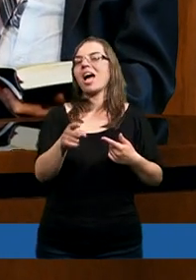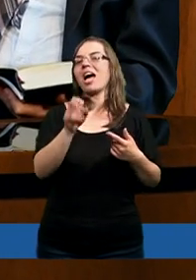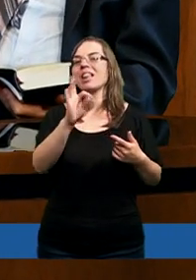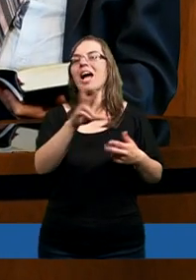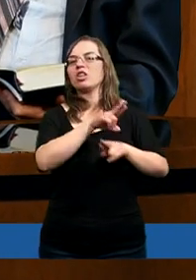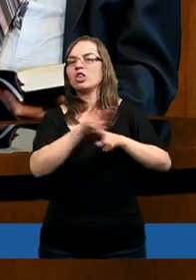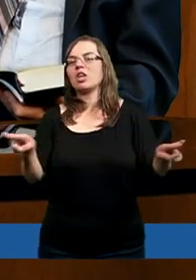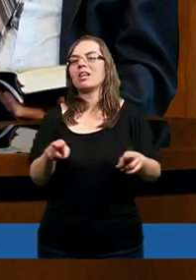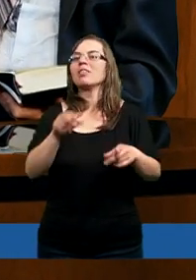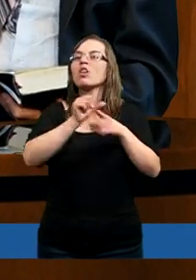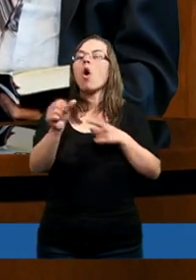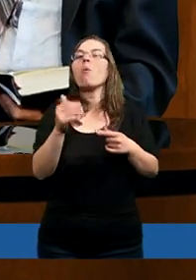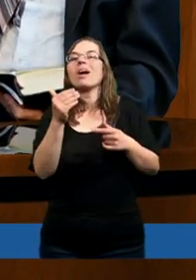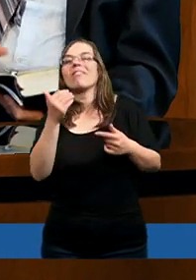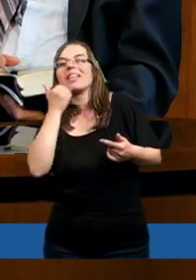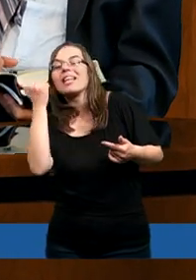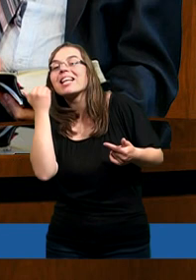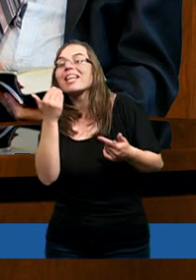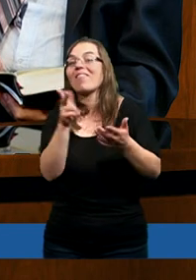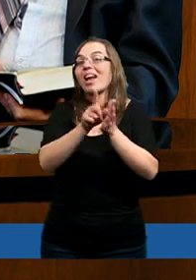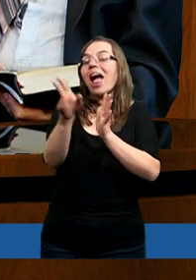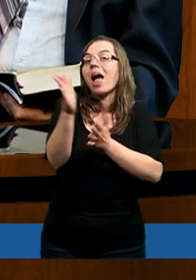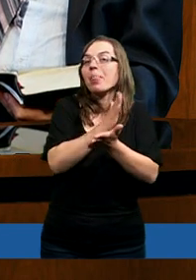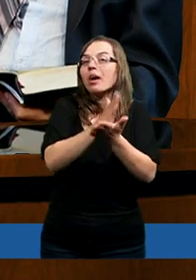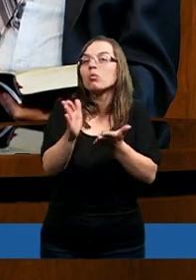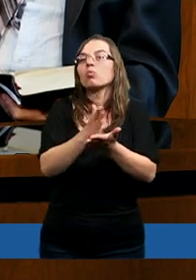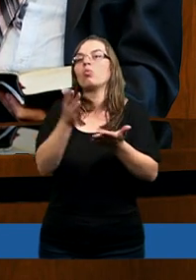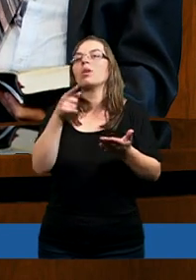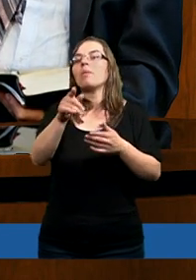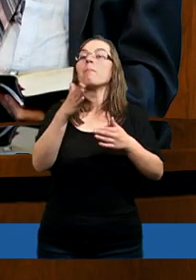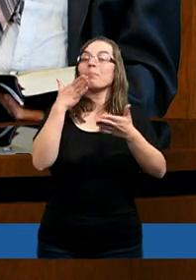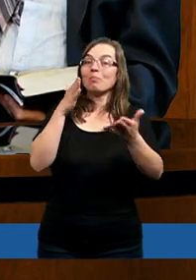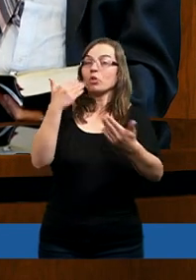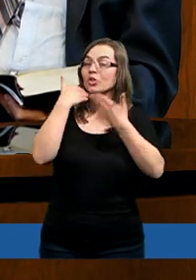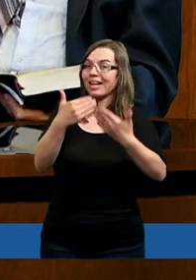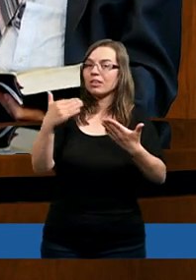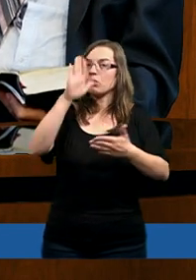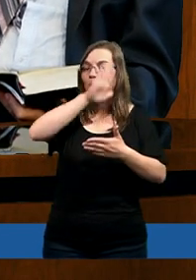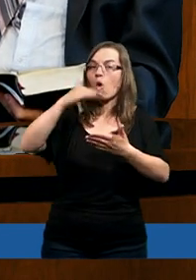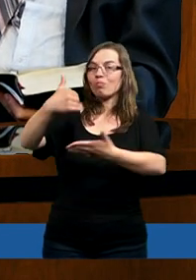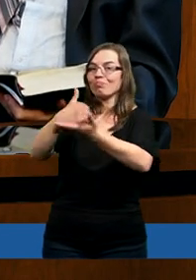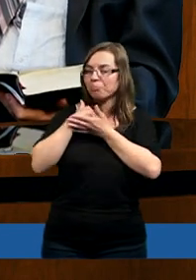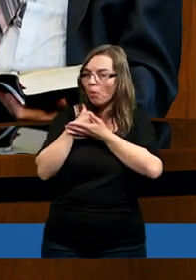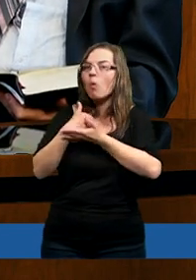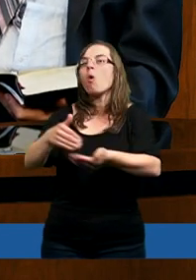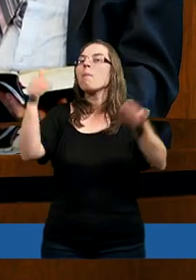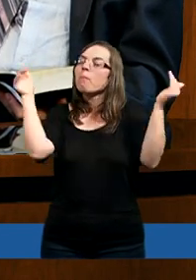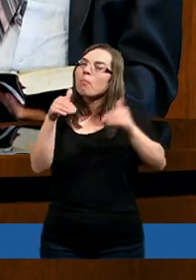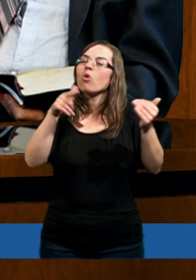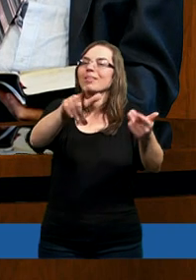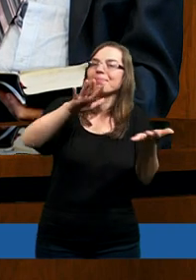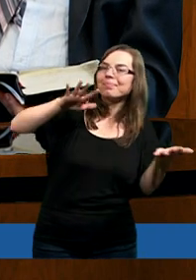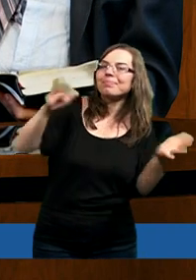takie rzeczy są chwytliwe dla niektórych przy pomocy łaski Bożej, którzy się z tego wyzwolili.